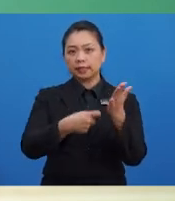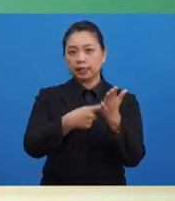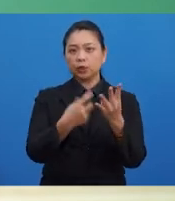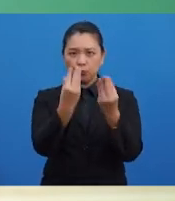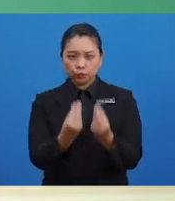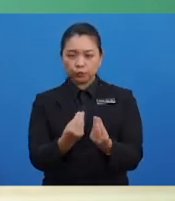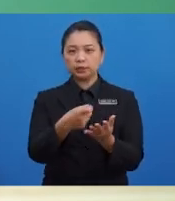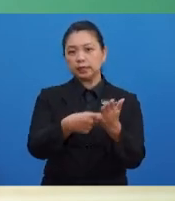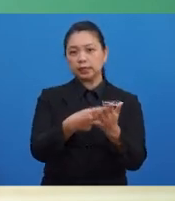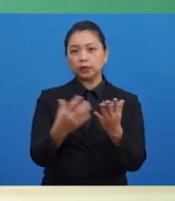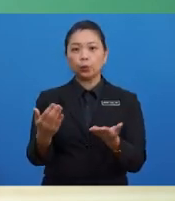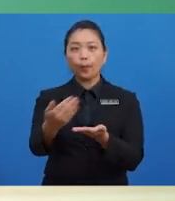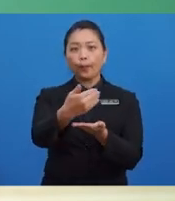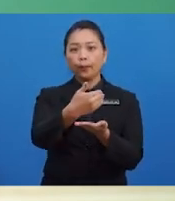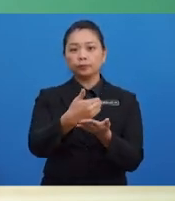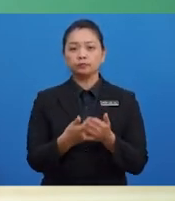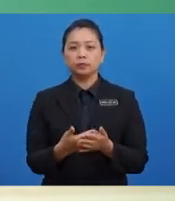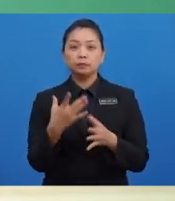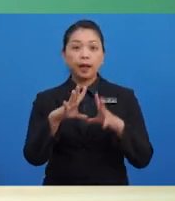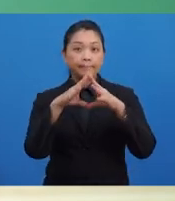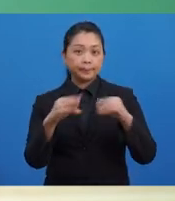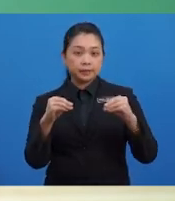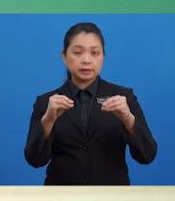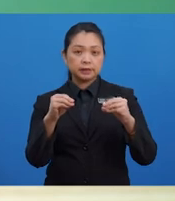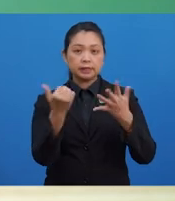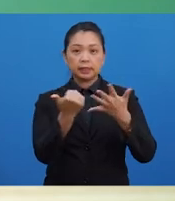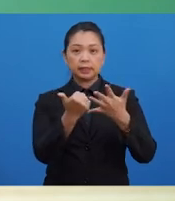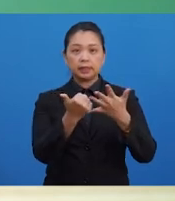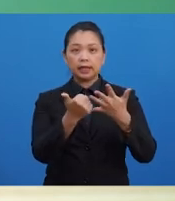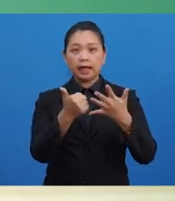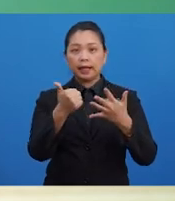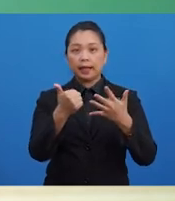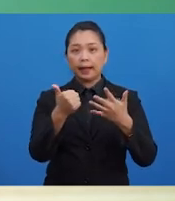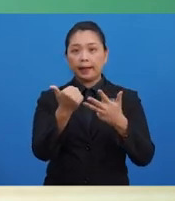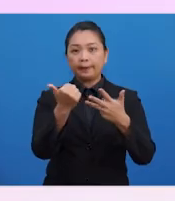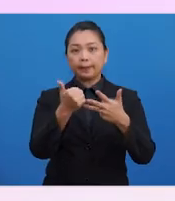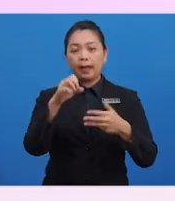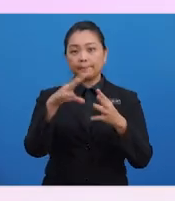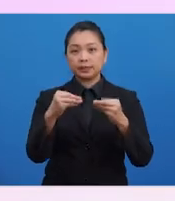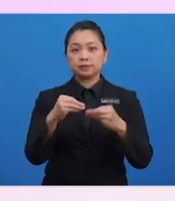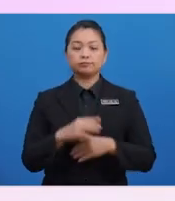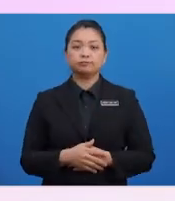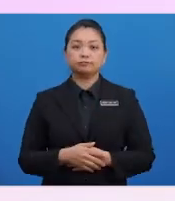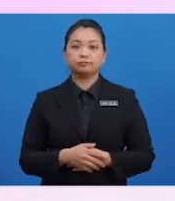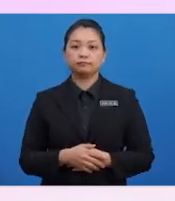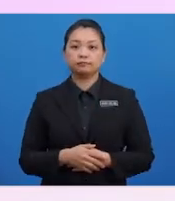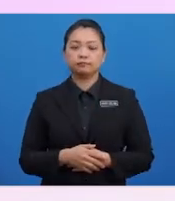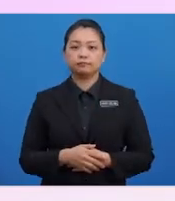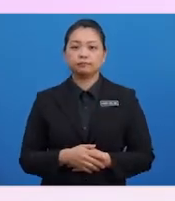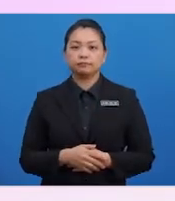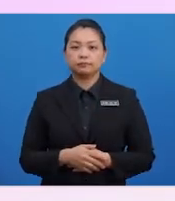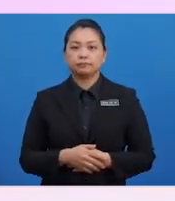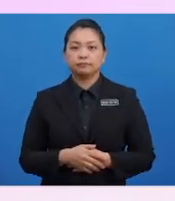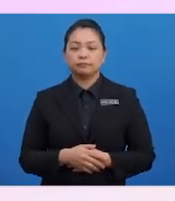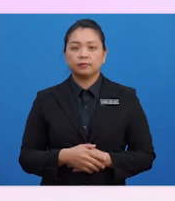keempat, pelupusan aset bukan semasa secara tunai. Untuk sesi pembelajaran kita